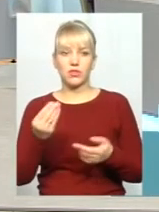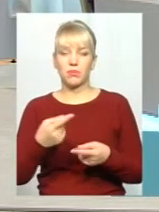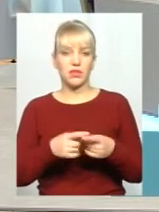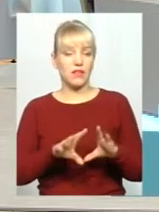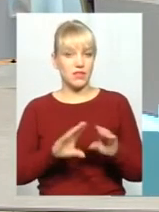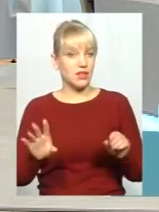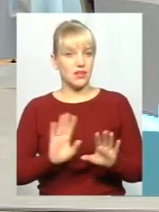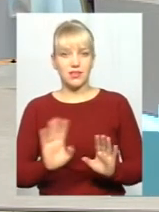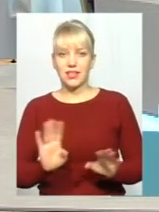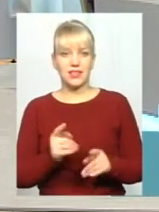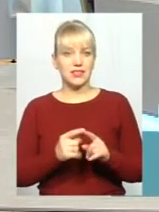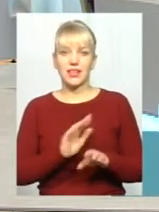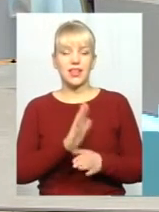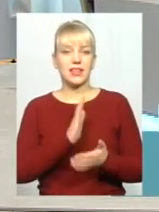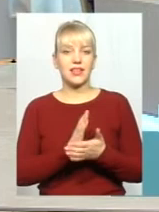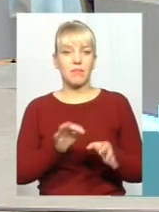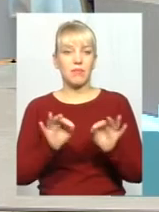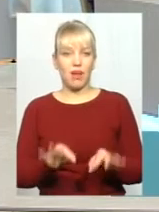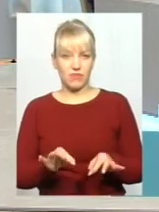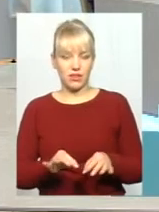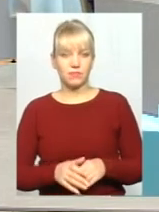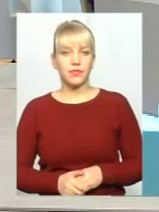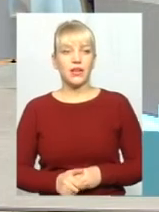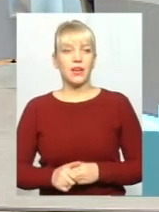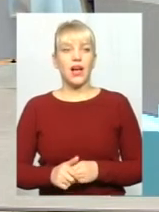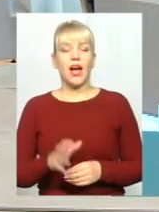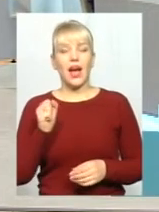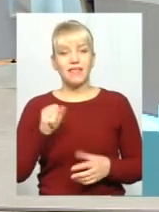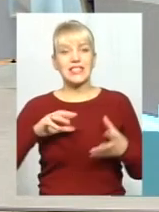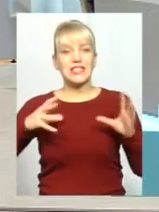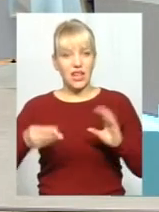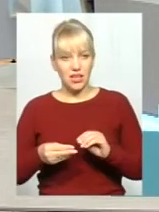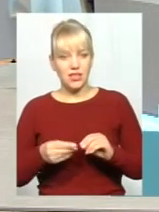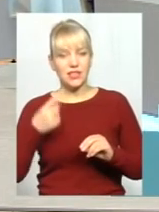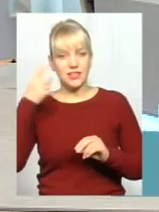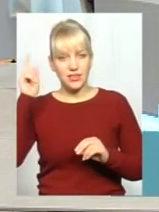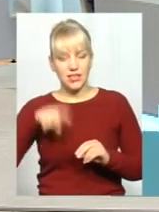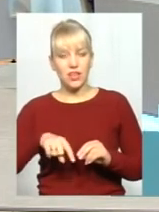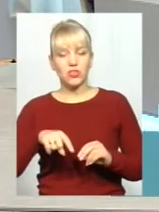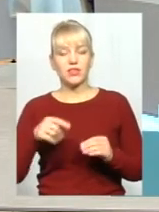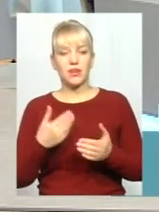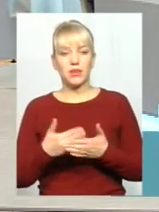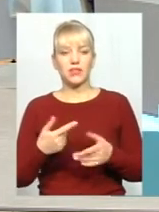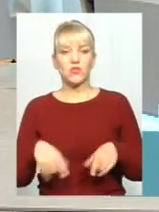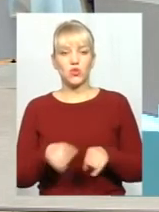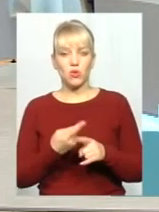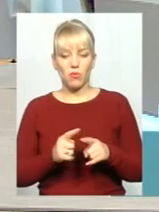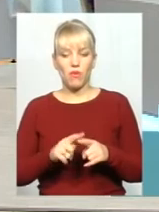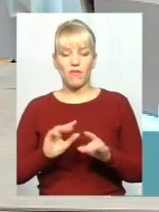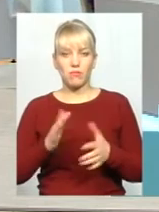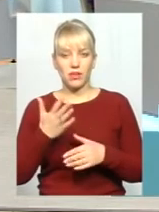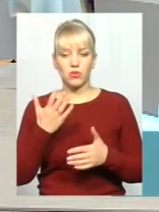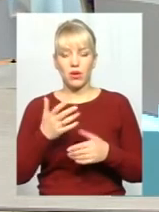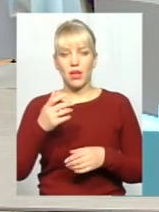не є правди, то не є дійсністю. Пан Роман, а взагалі, навіть в цьому випадку патрульна